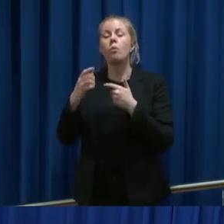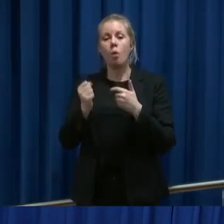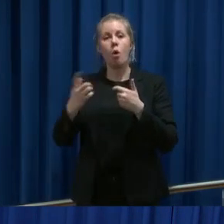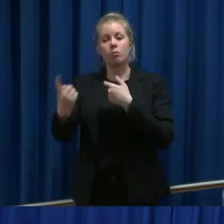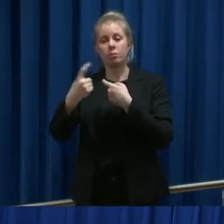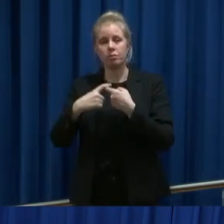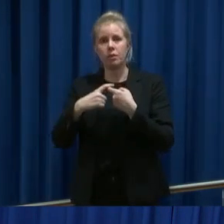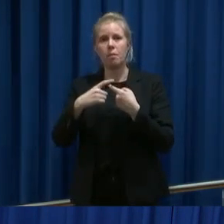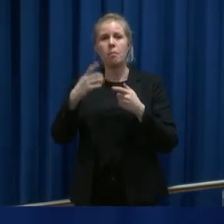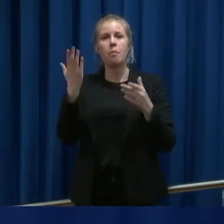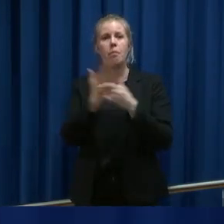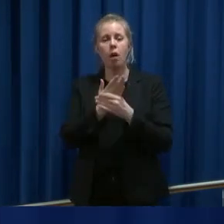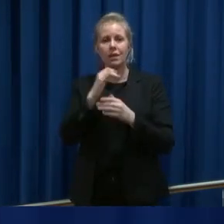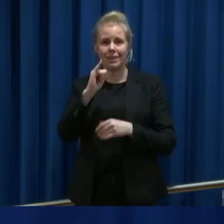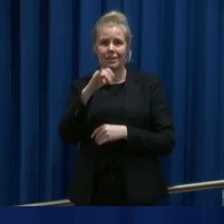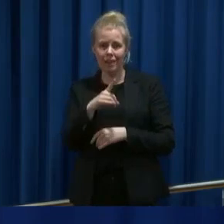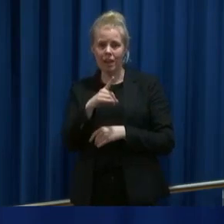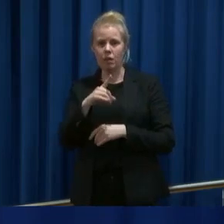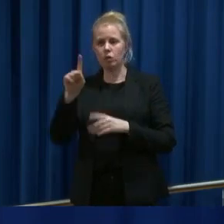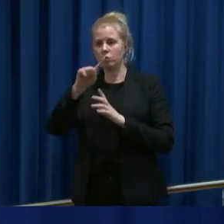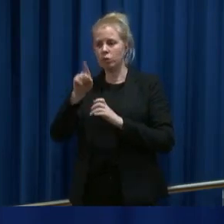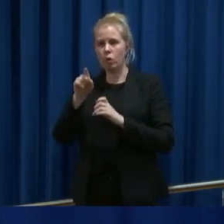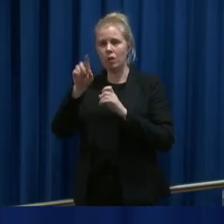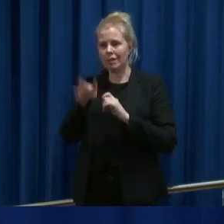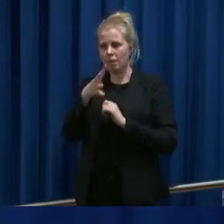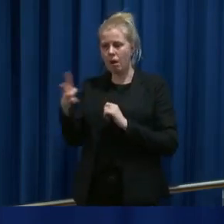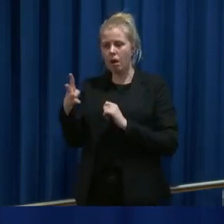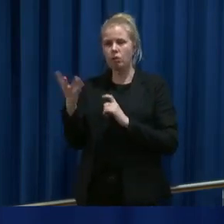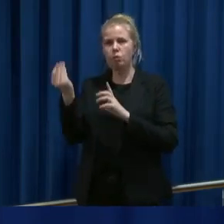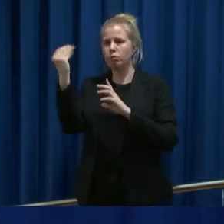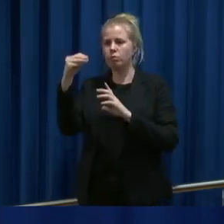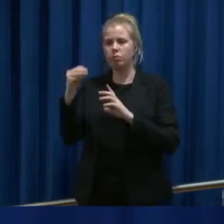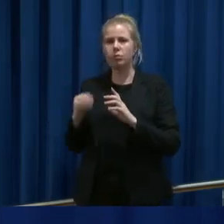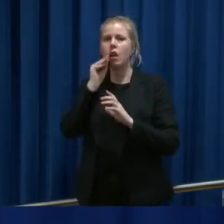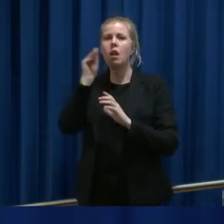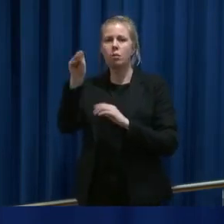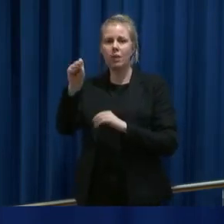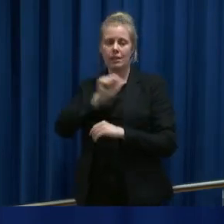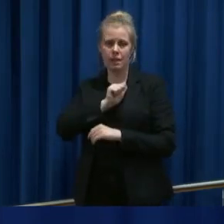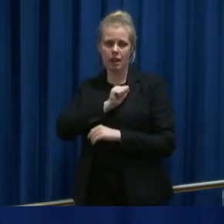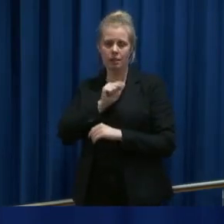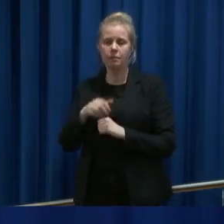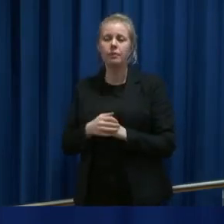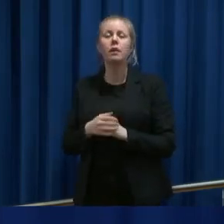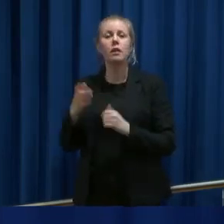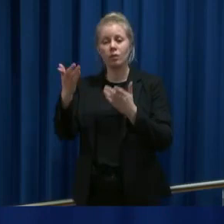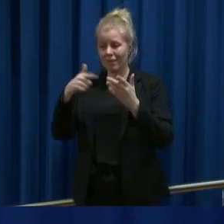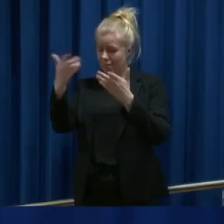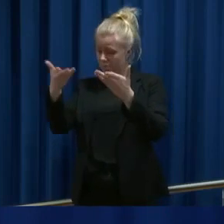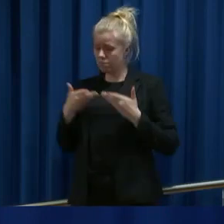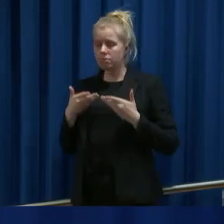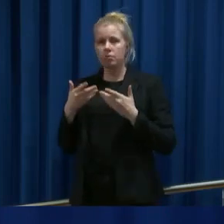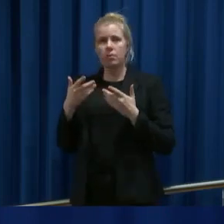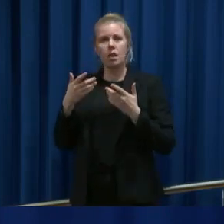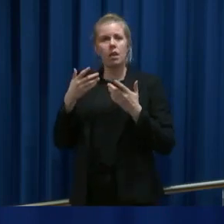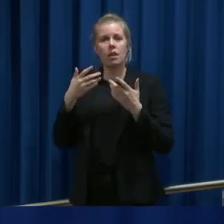med bank i det og så har man et spørreskjema hvor man rapporterer symptomer selv. Så det vil gi oss informasjon om hvor mange som